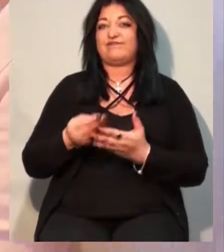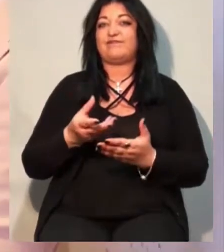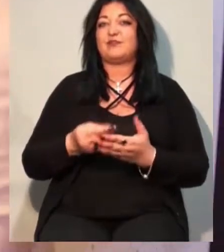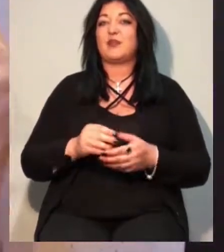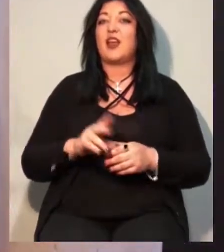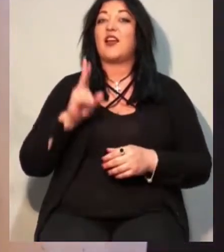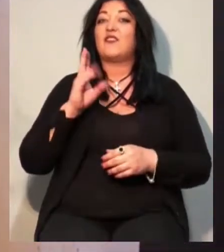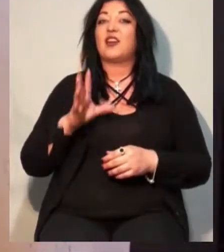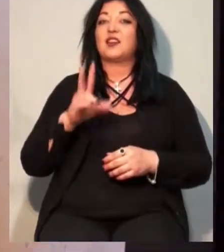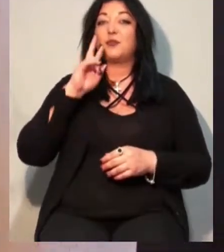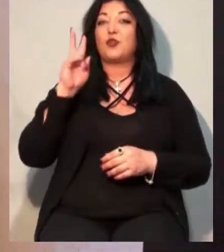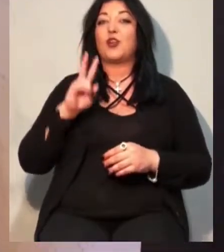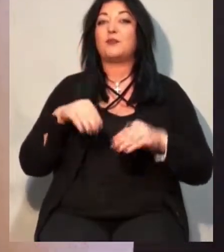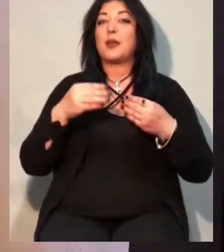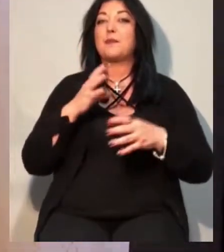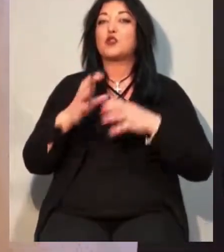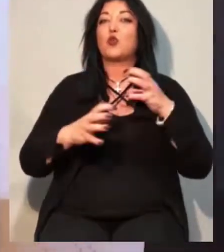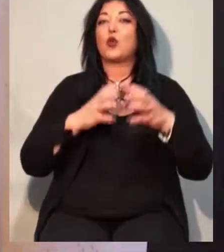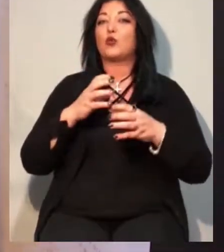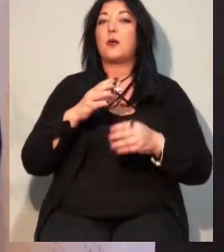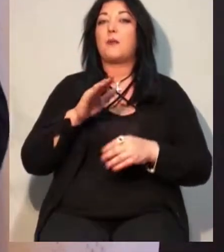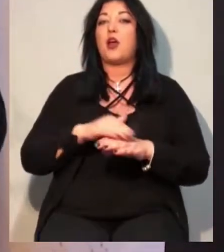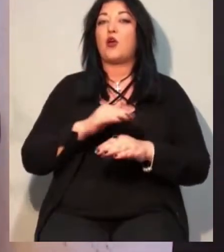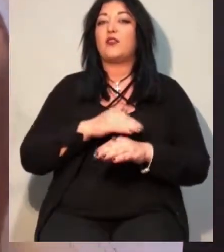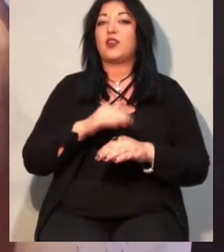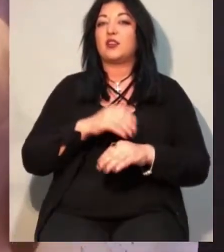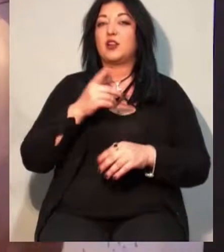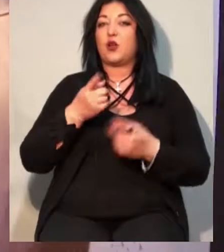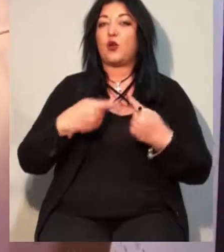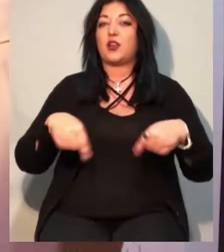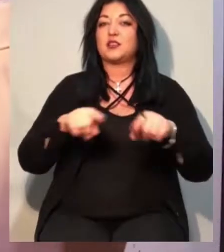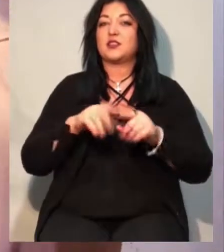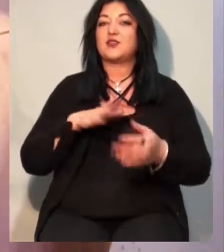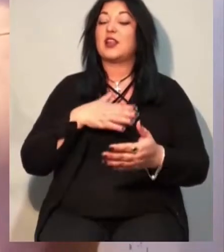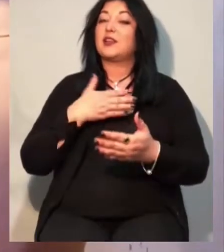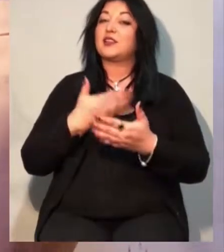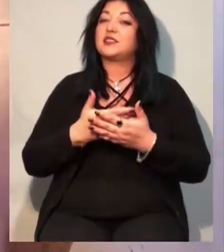придбала міжнародна благодійна організація «Фонд Пінчука» за ініціативи президента України.